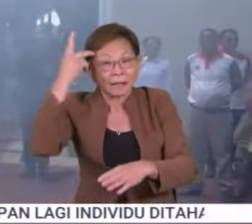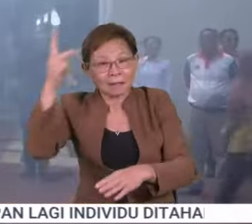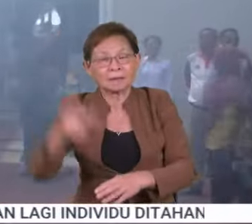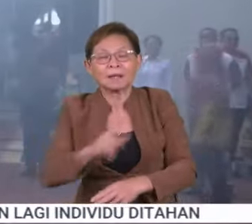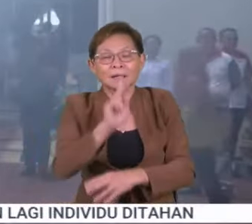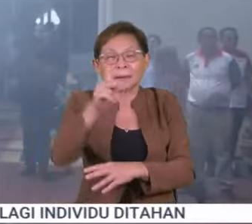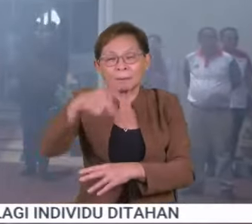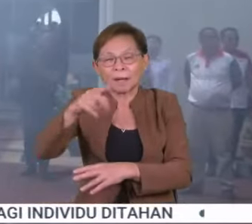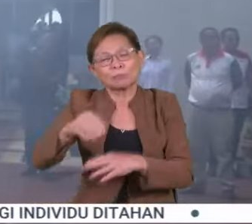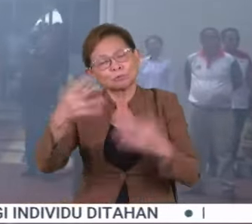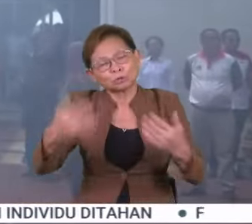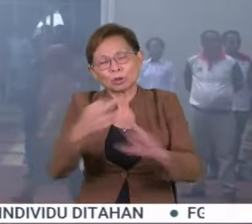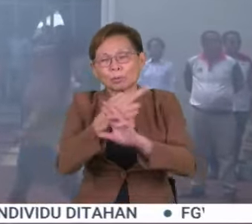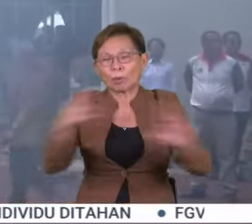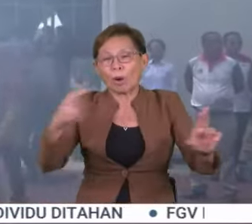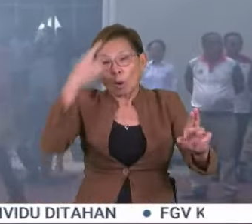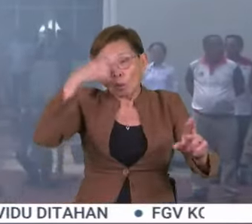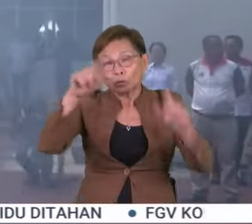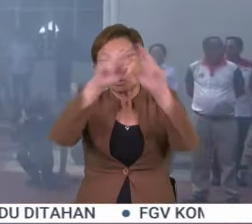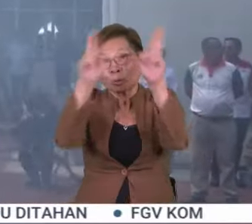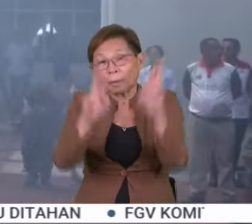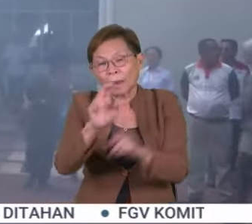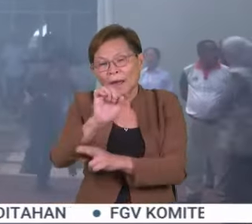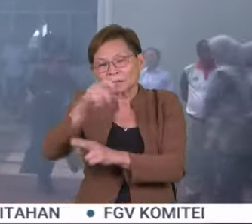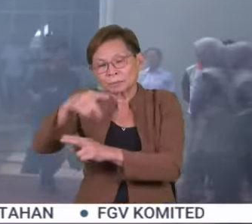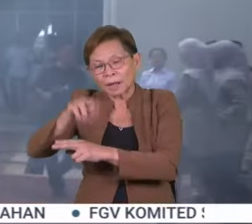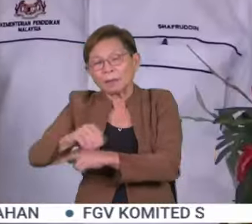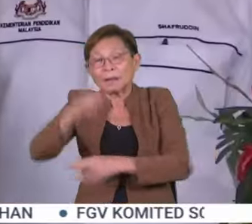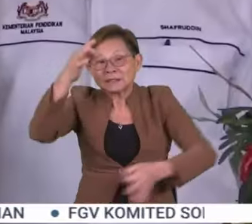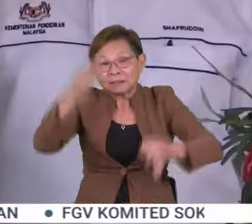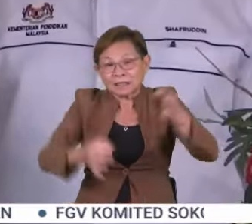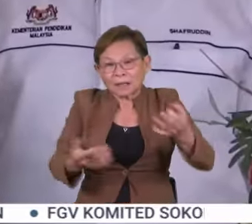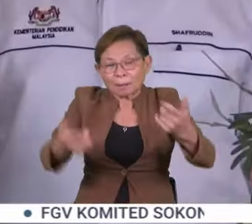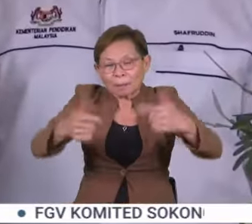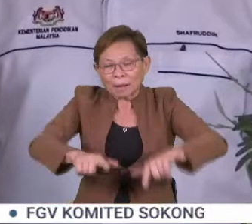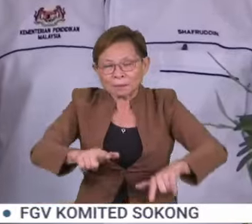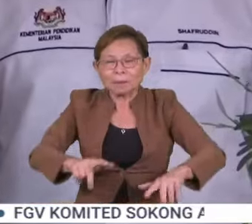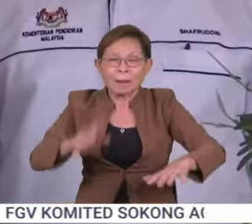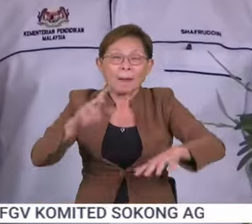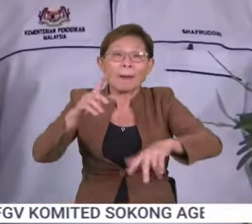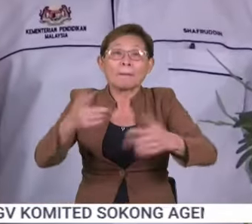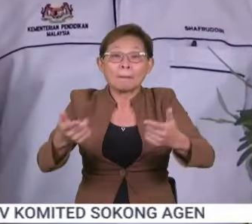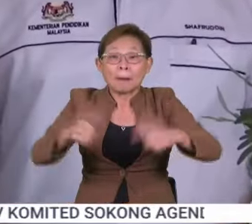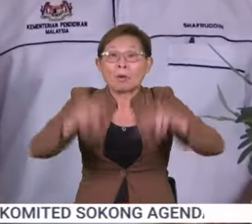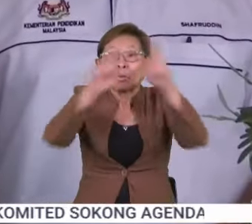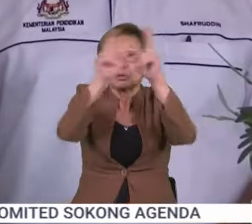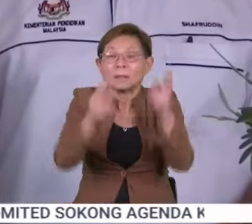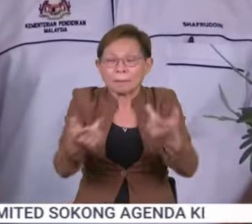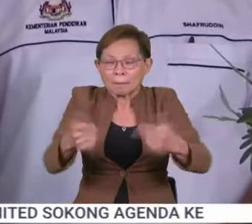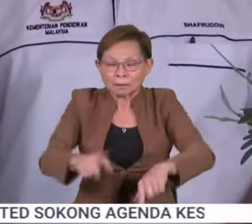persediaan untuk peperiksaan sijil perajaran merisa SPM sekiranya berlangsung ketika banjir.